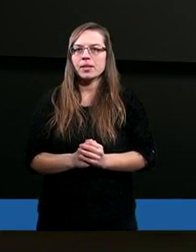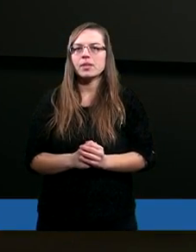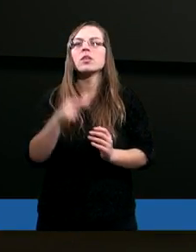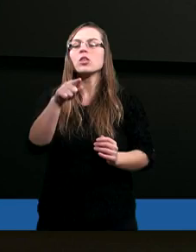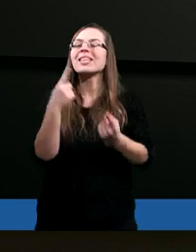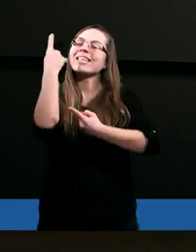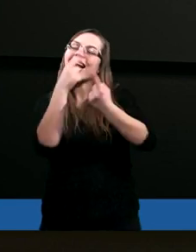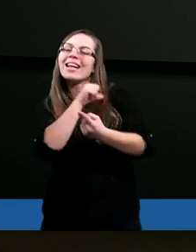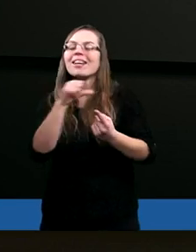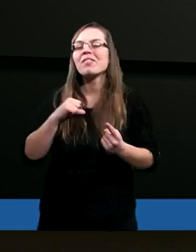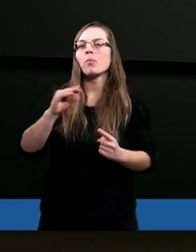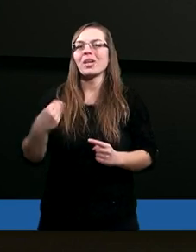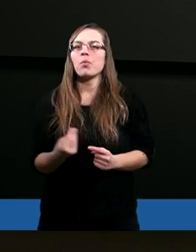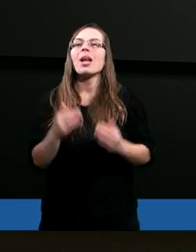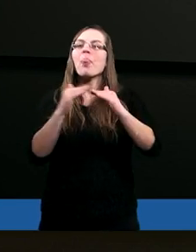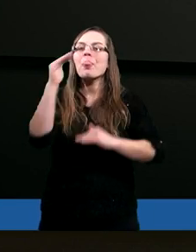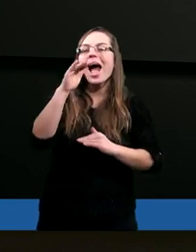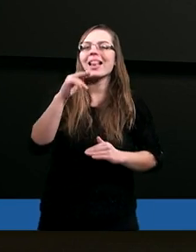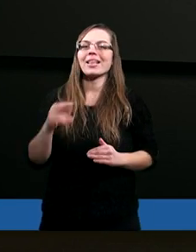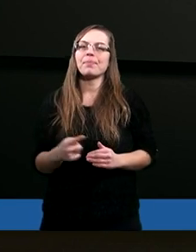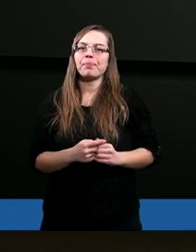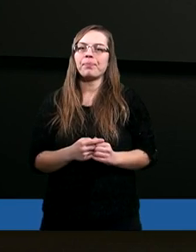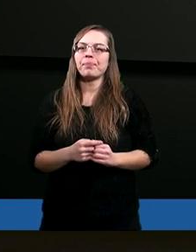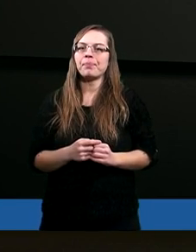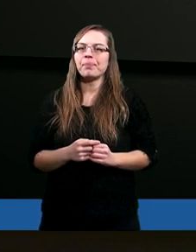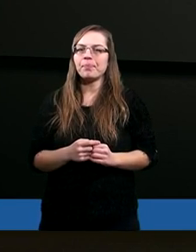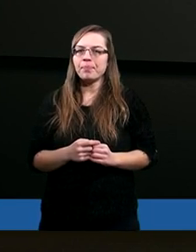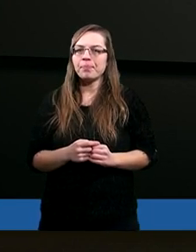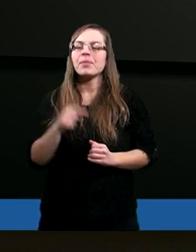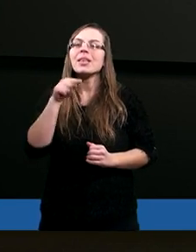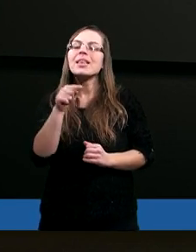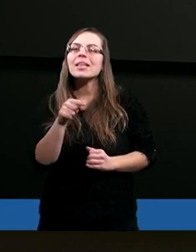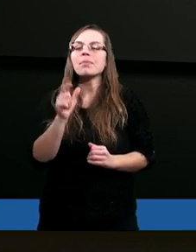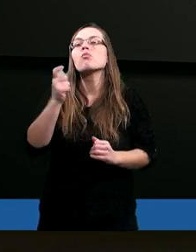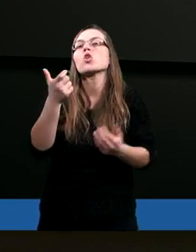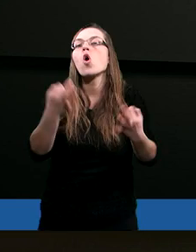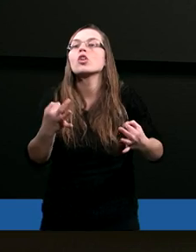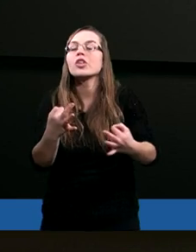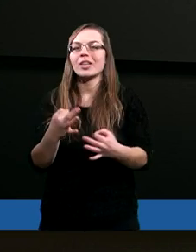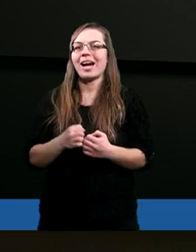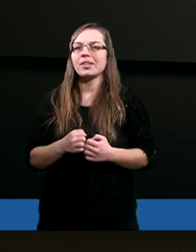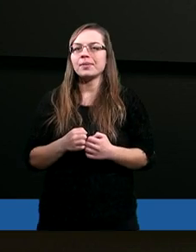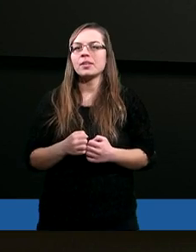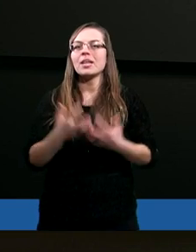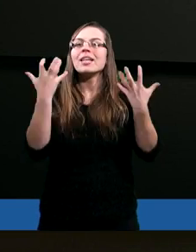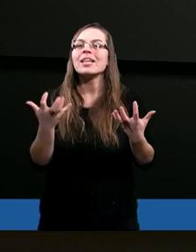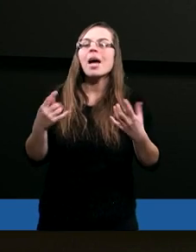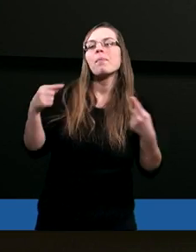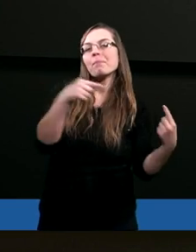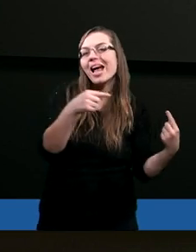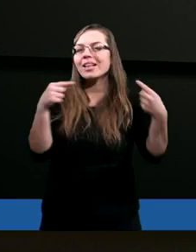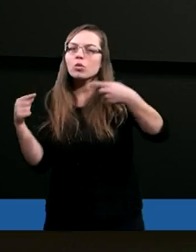Zastanawiam się nad tym, co my tutaj dzisiaj chcemy